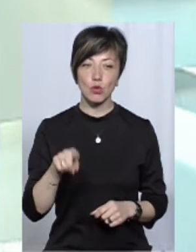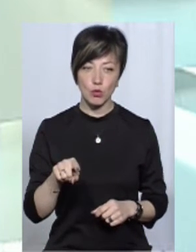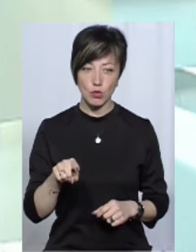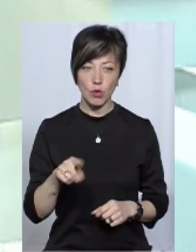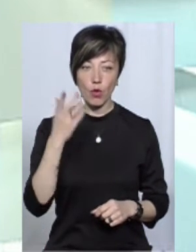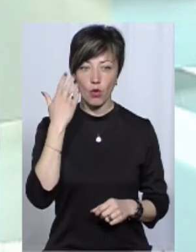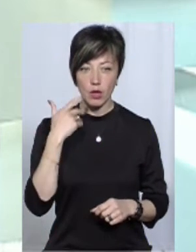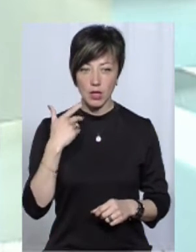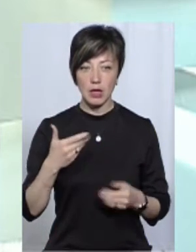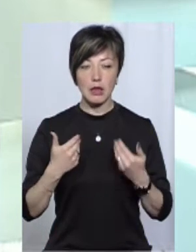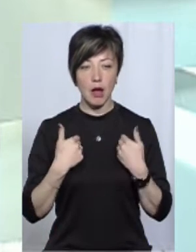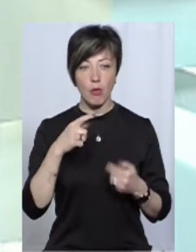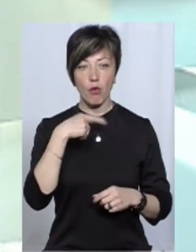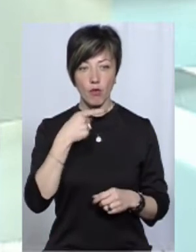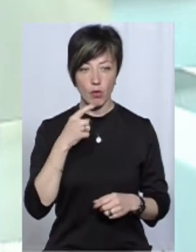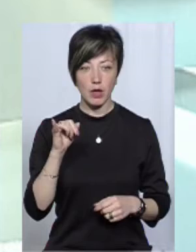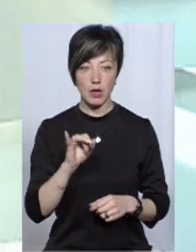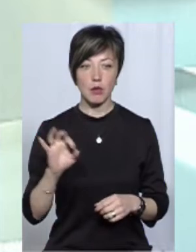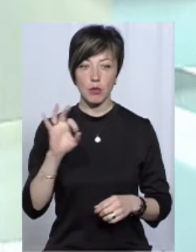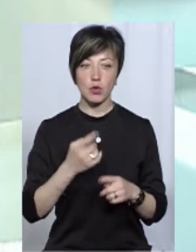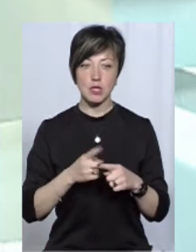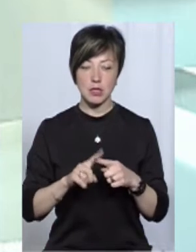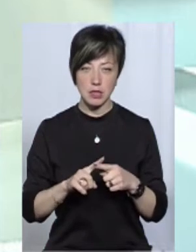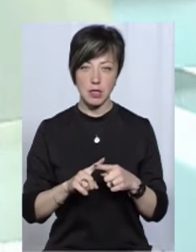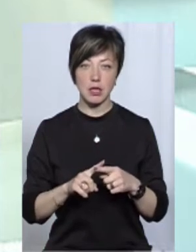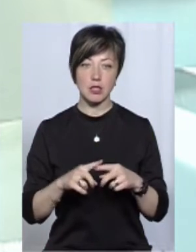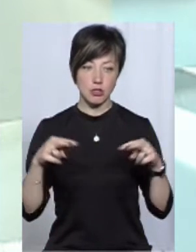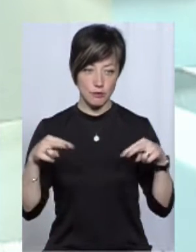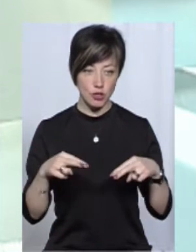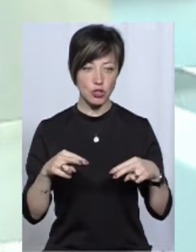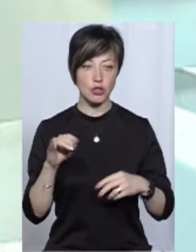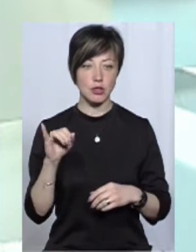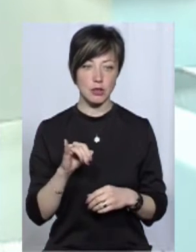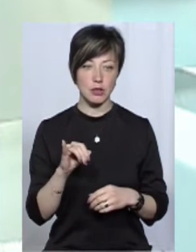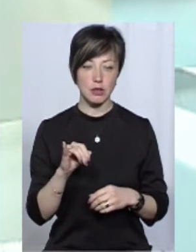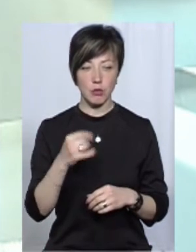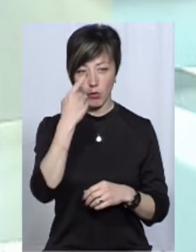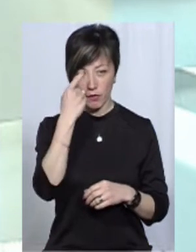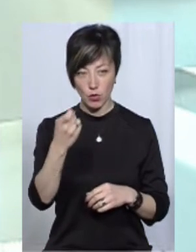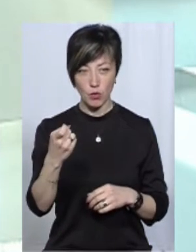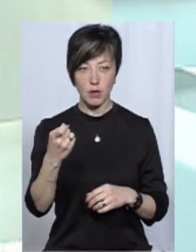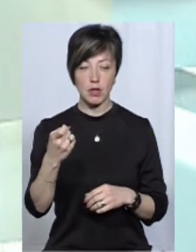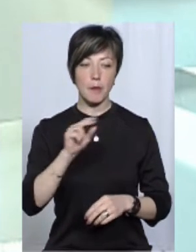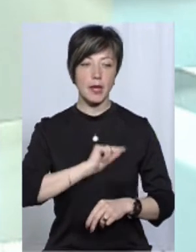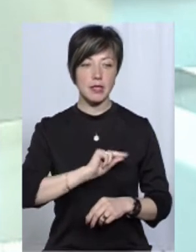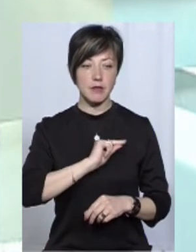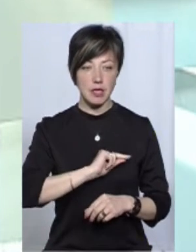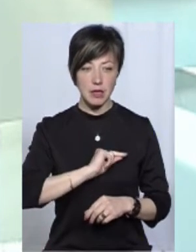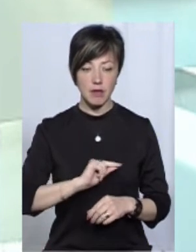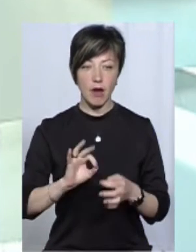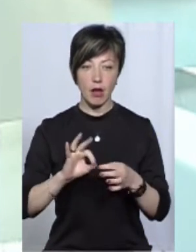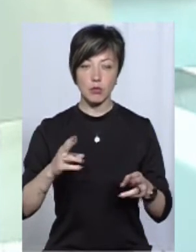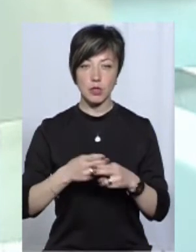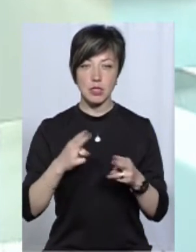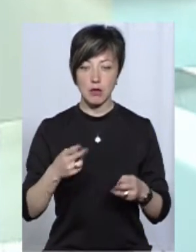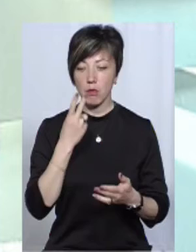Тому, коли нам говорять і про це свідчать повідомлення працівників, і те,